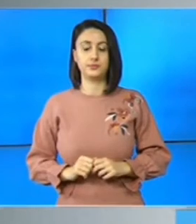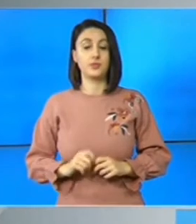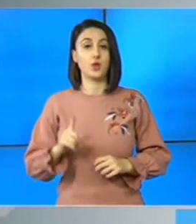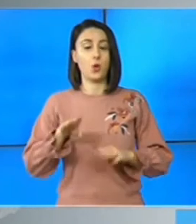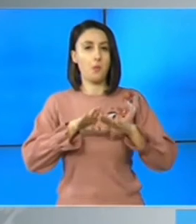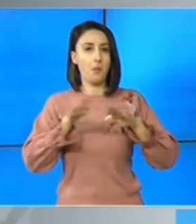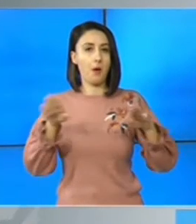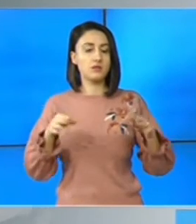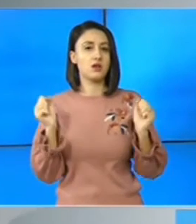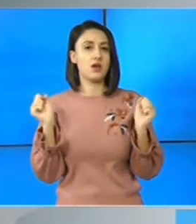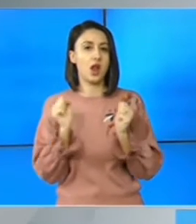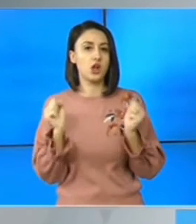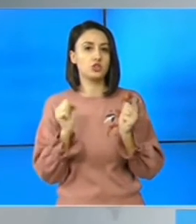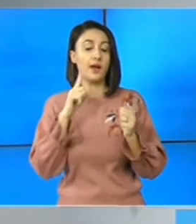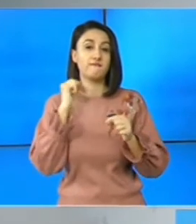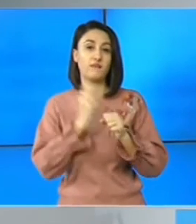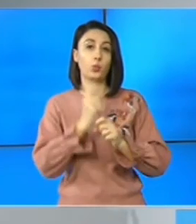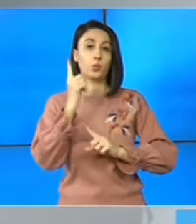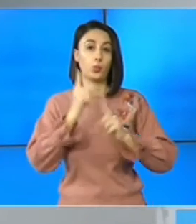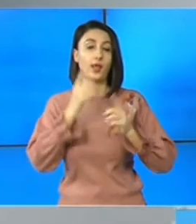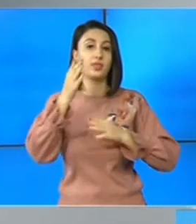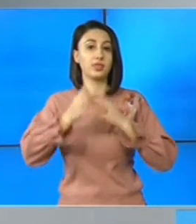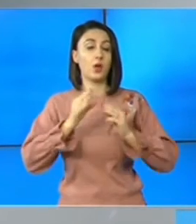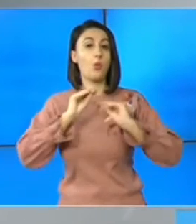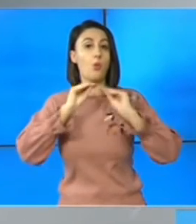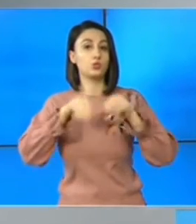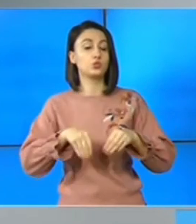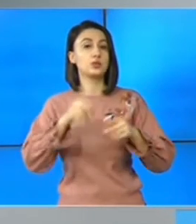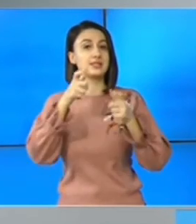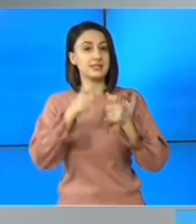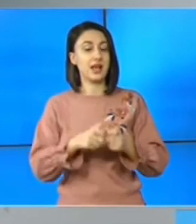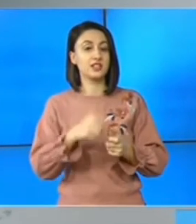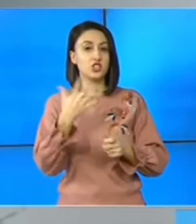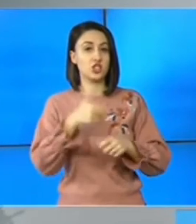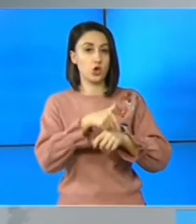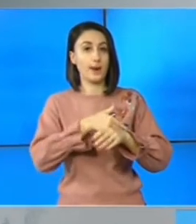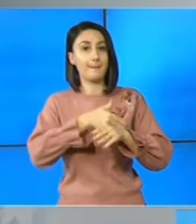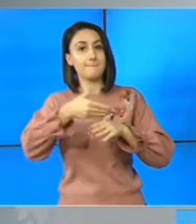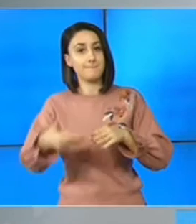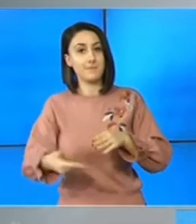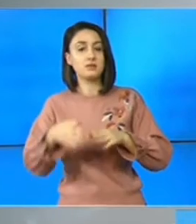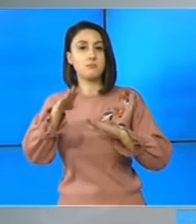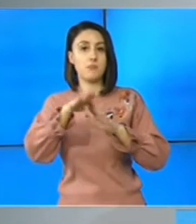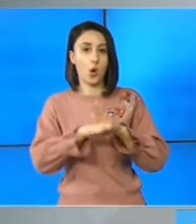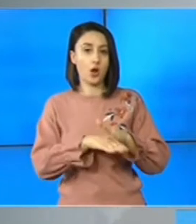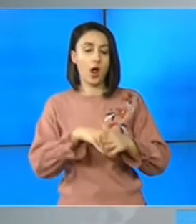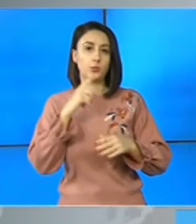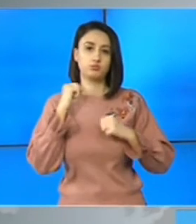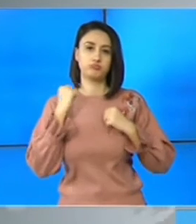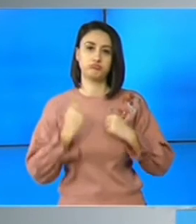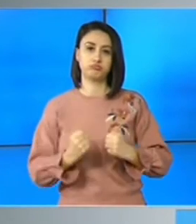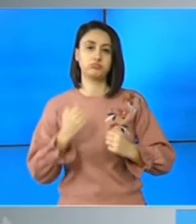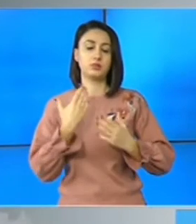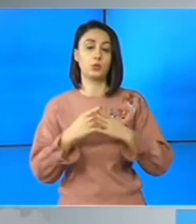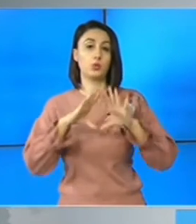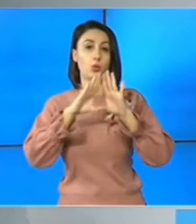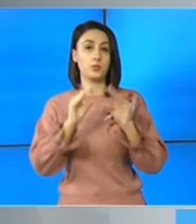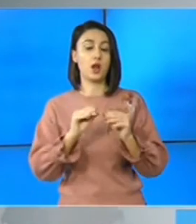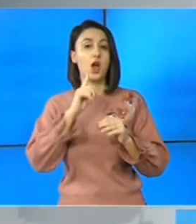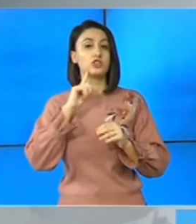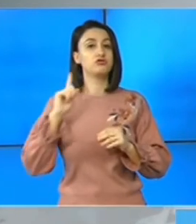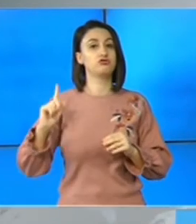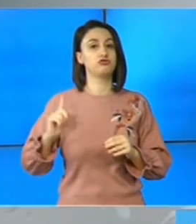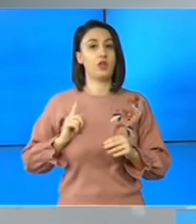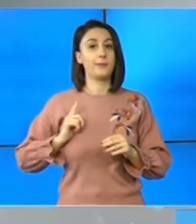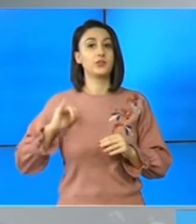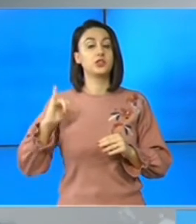O masă de aer polar care a făcut ca unele trenuri să ajungă în stații și cu 5 ore peste ora programată. Un chin pentru românii care au așteptat în stații în